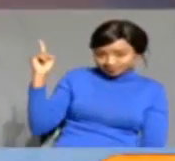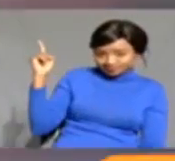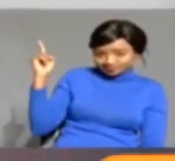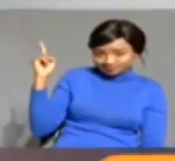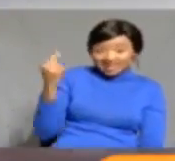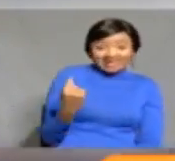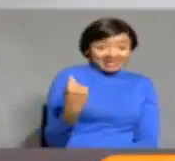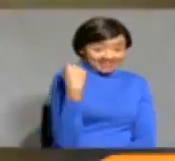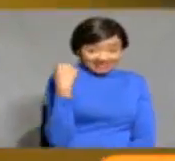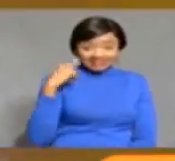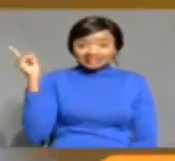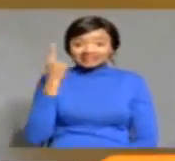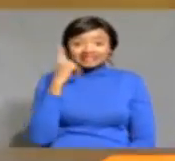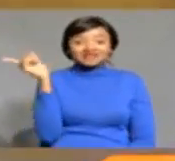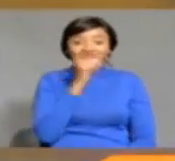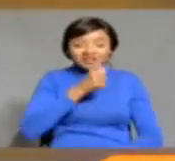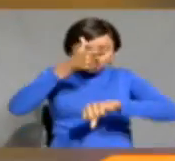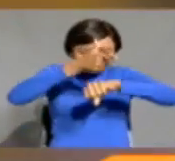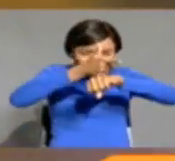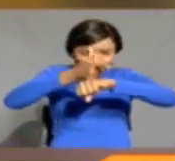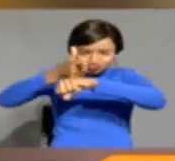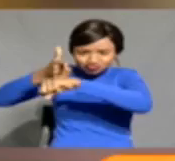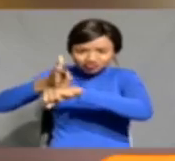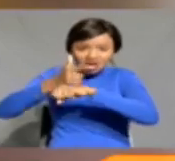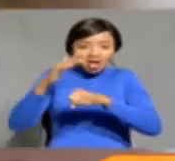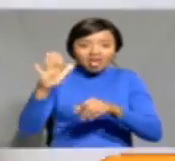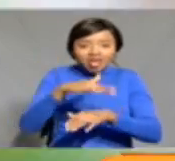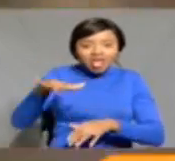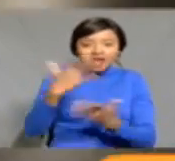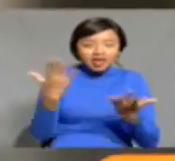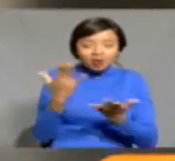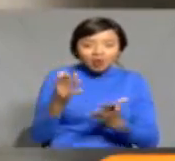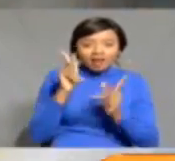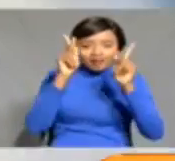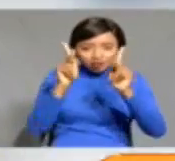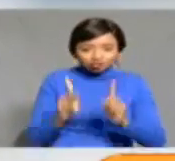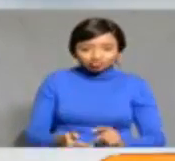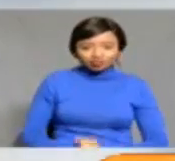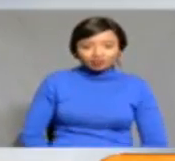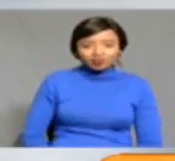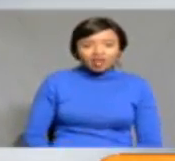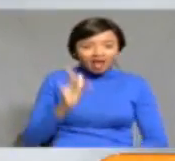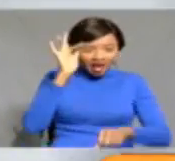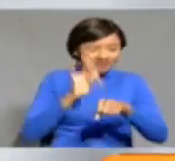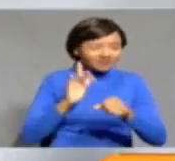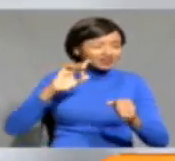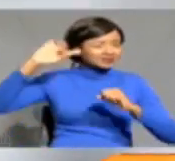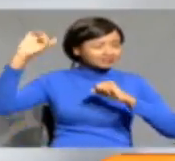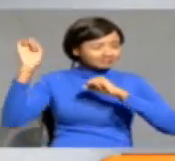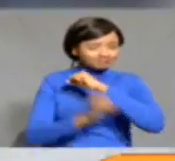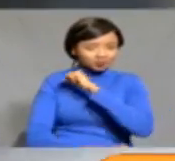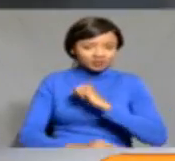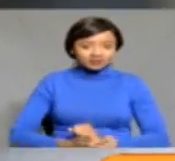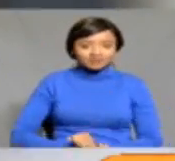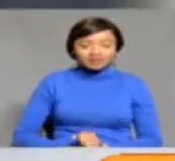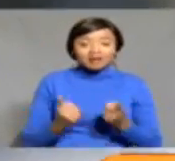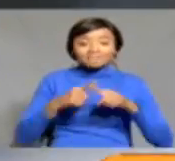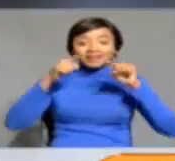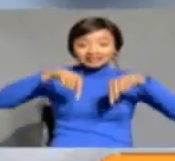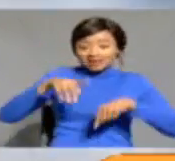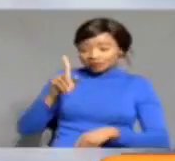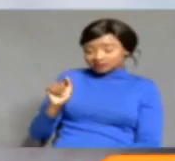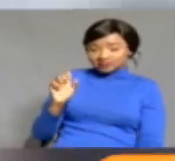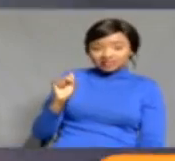alionekana kwenye kamera kiendeleza utapeli huu eneo la nyanza ambalo ni moja wapo ya maineo yali ya dhirika zaidi. Kwa sasa TSE